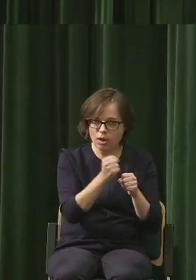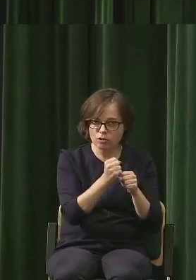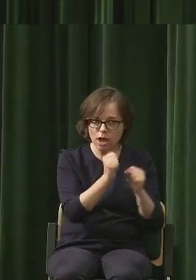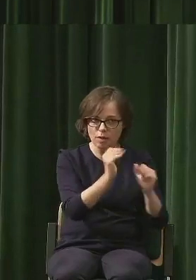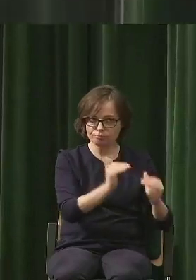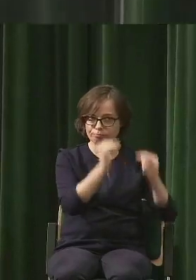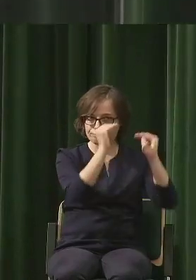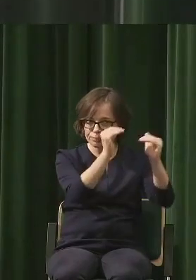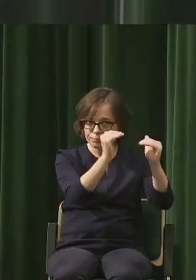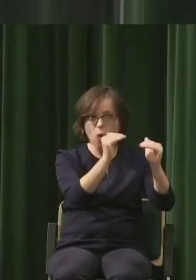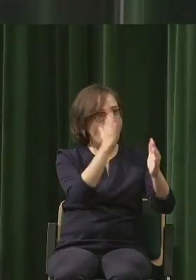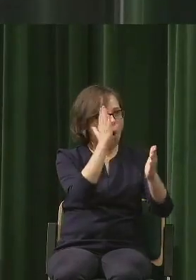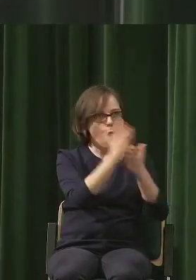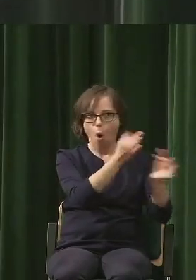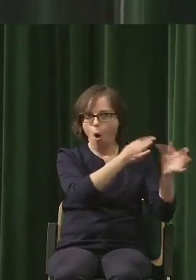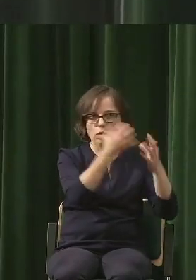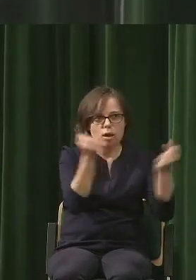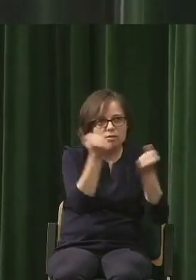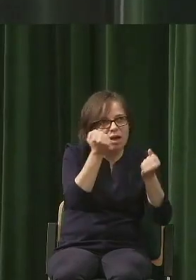ekoista.